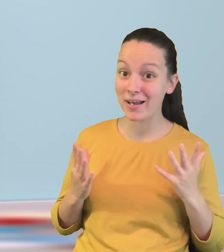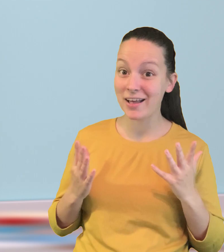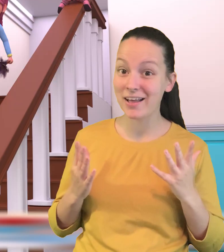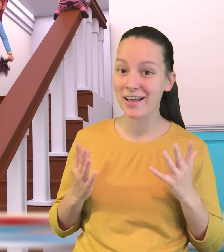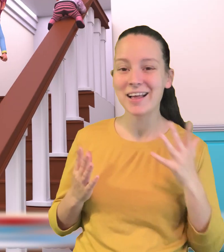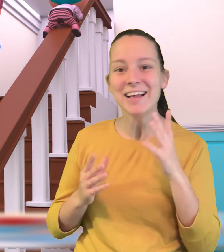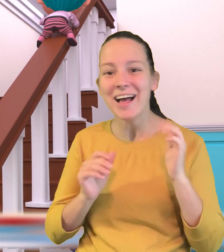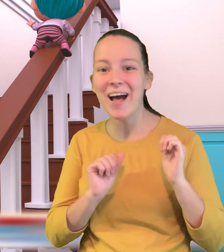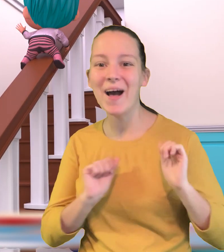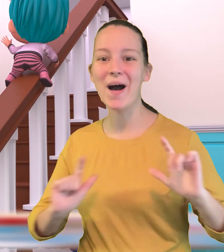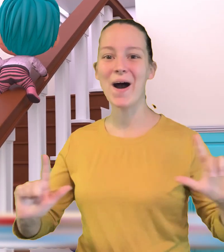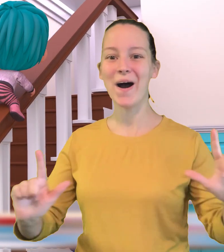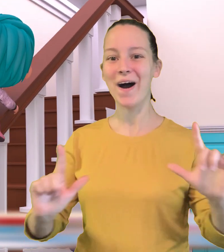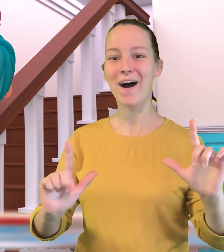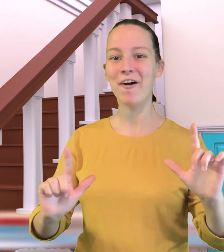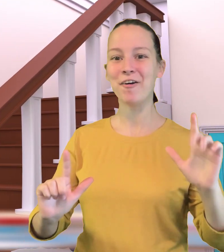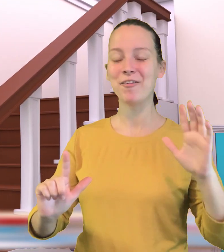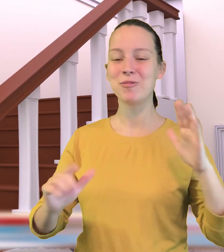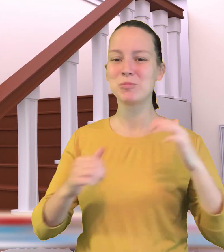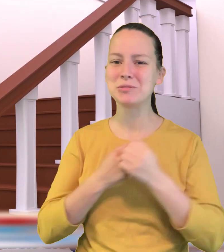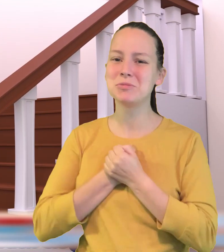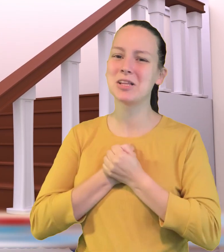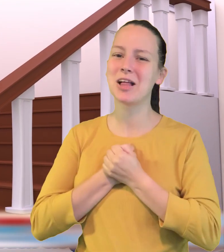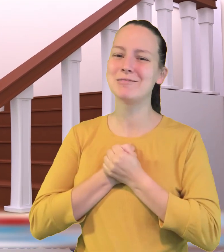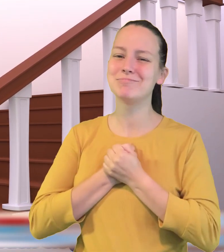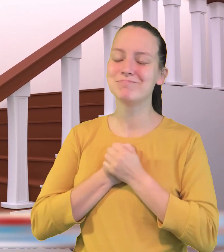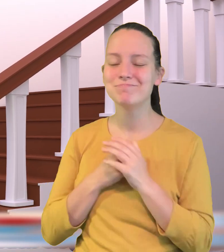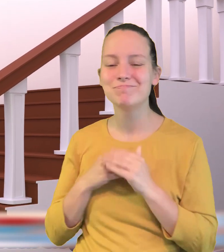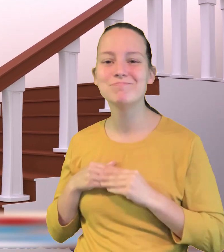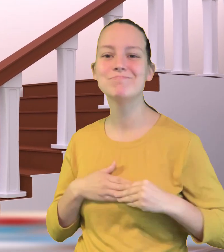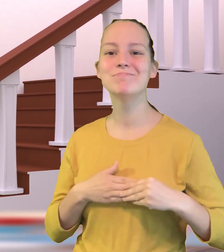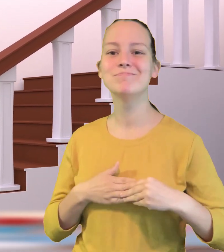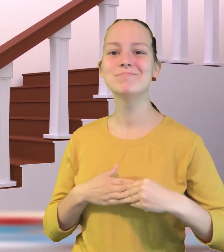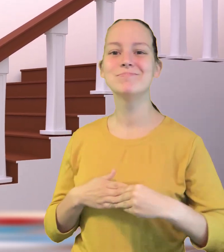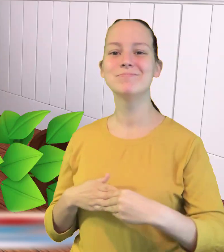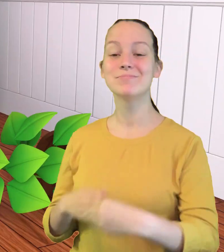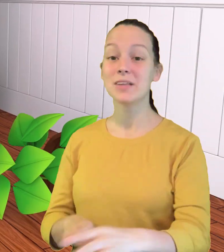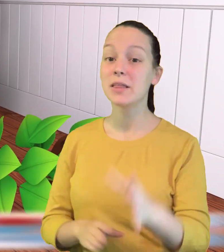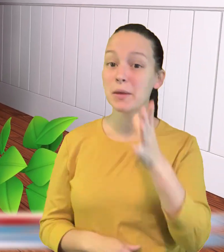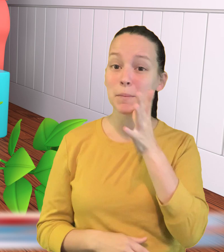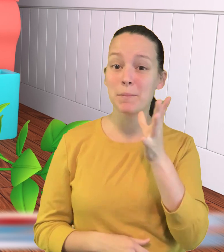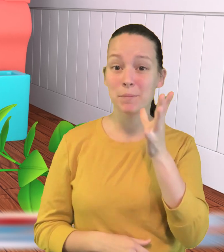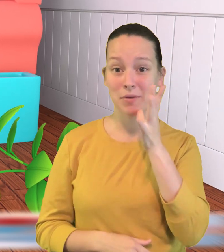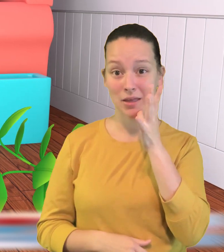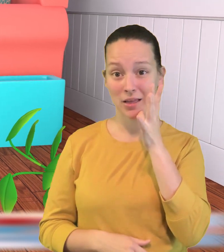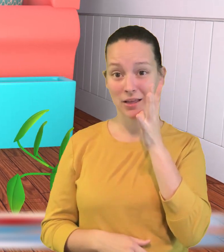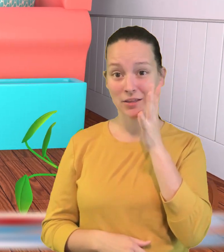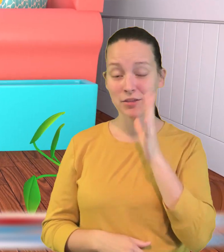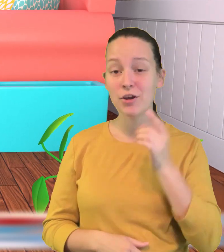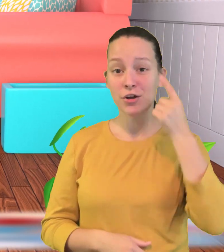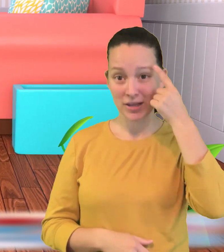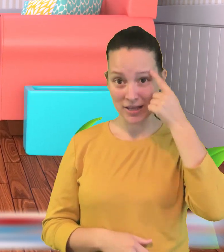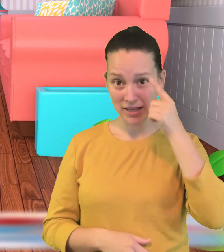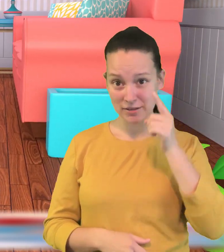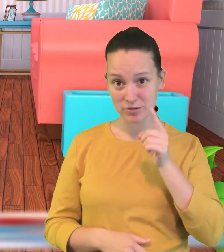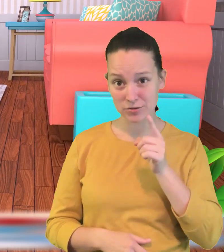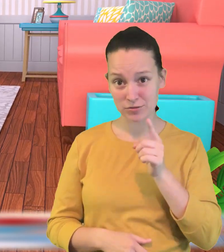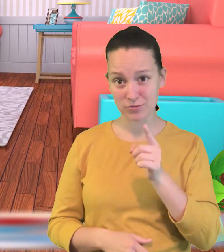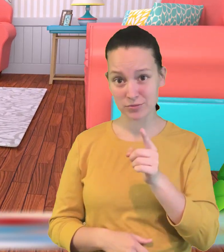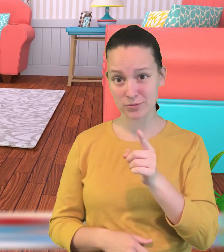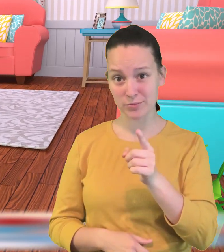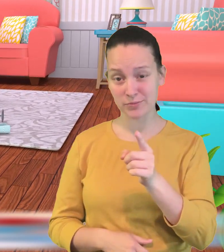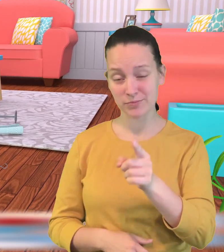Alle für eine Mit Liebe wurden sie geführt Mutter, Mutter